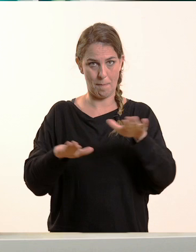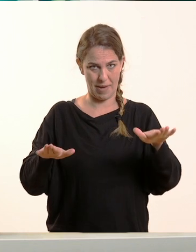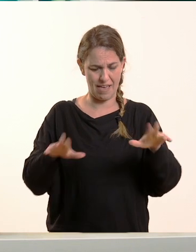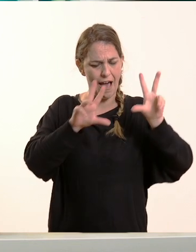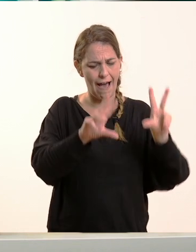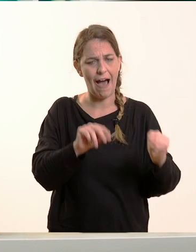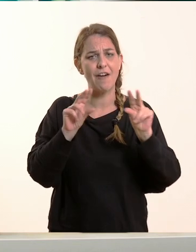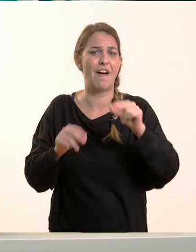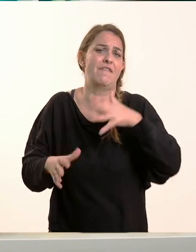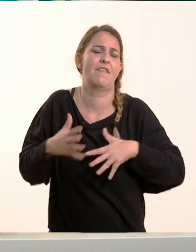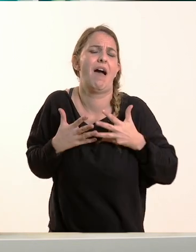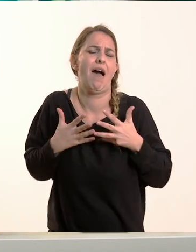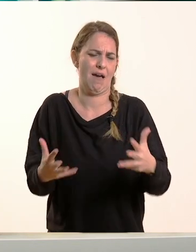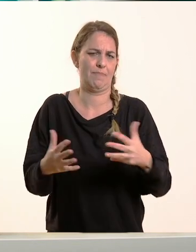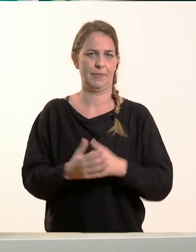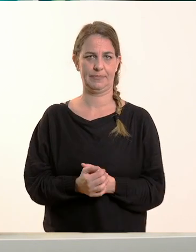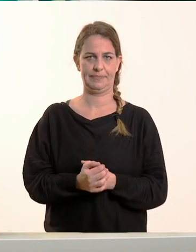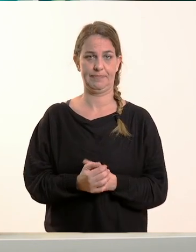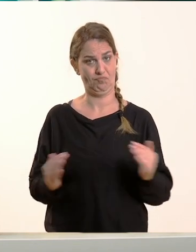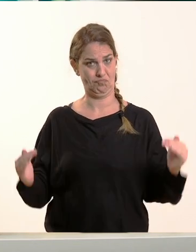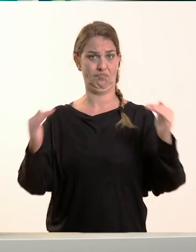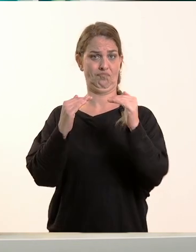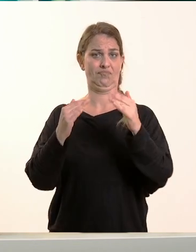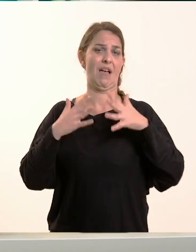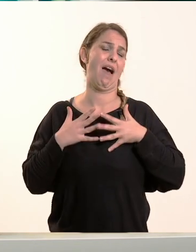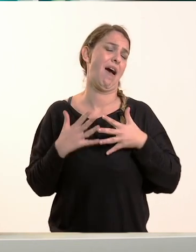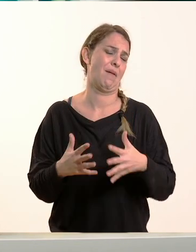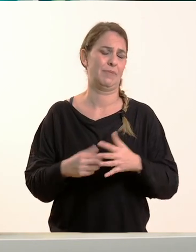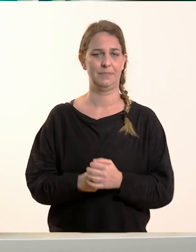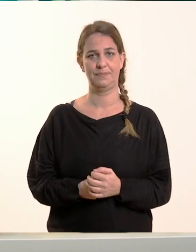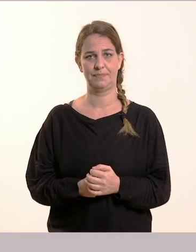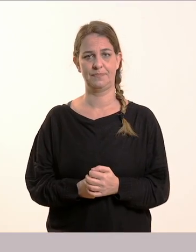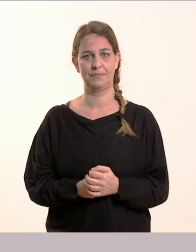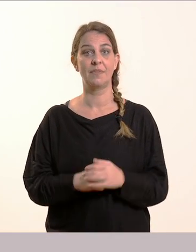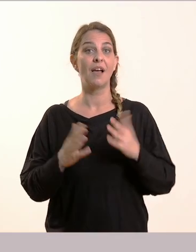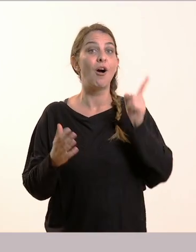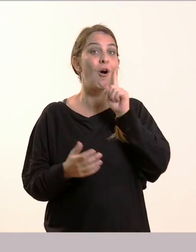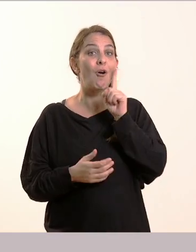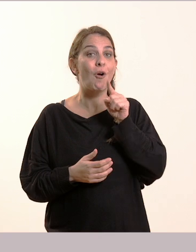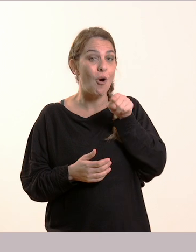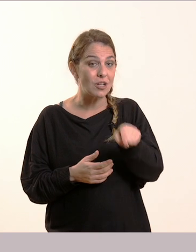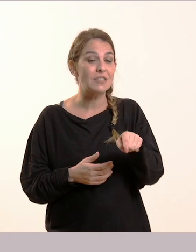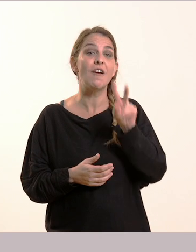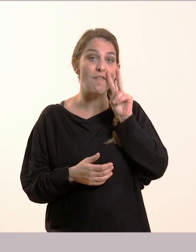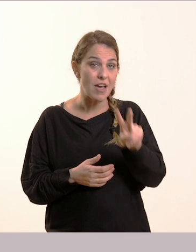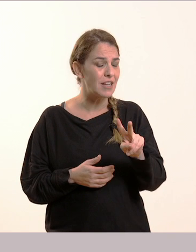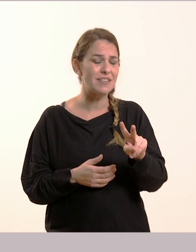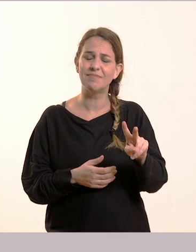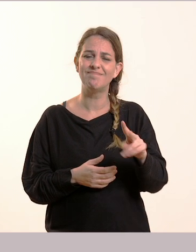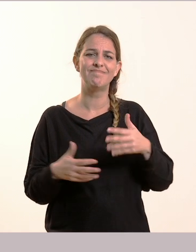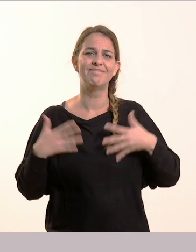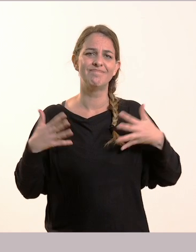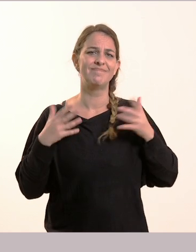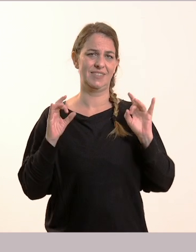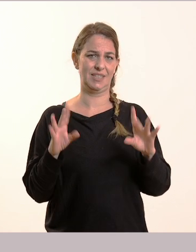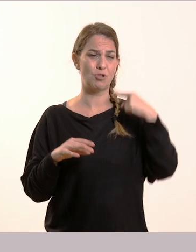ίδιο. Λοιπόν, βλέπουμε λοιπόν ότι δεν είναι χαρούμενο το κοριτζάκι αυτό. Το πρόσωπό της και όλο της το